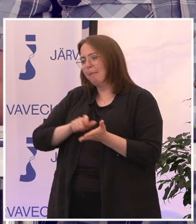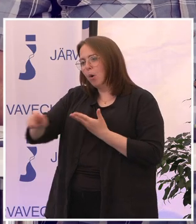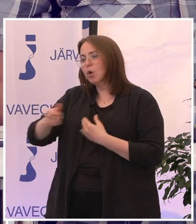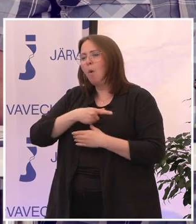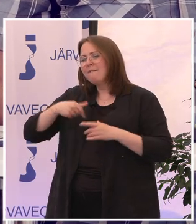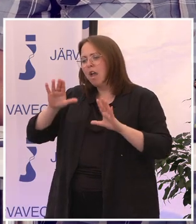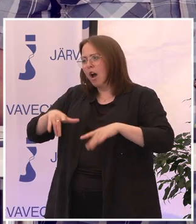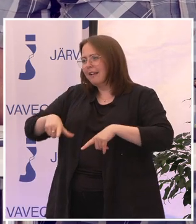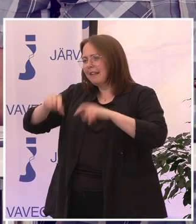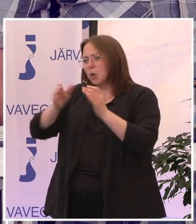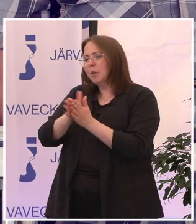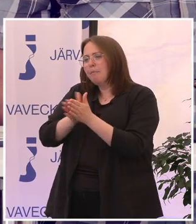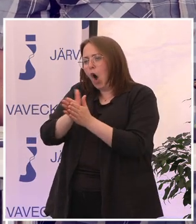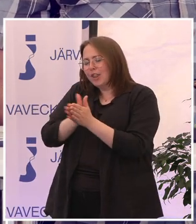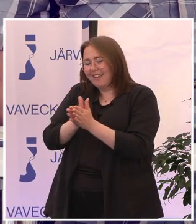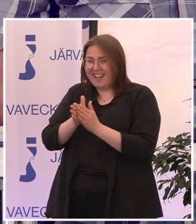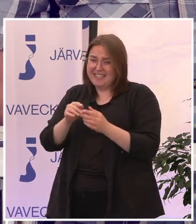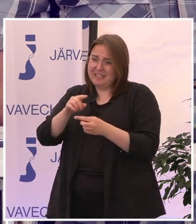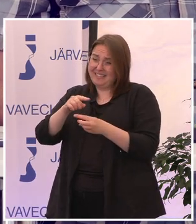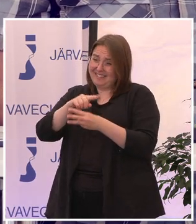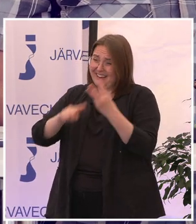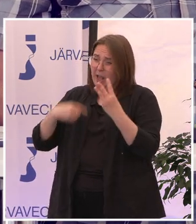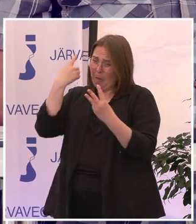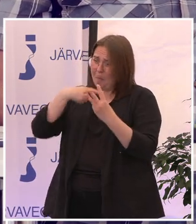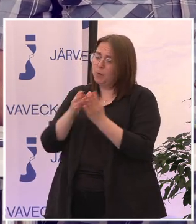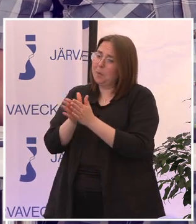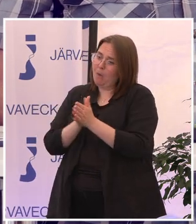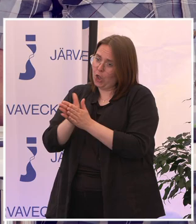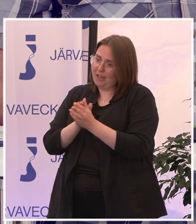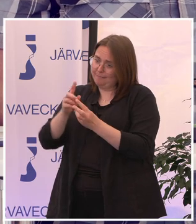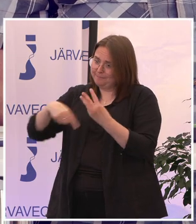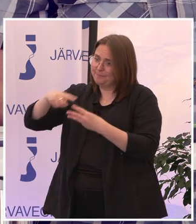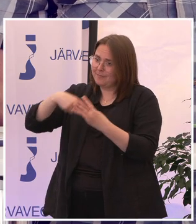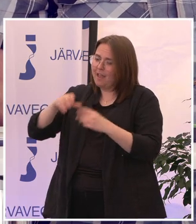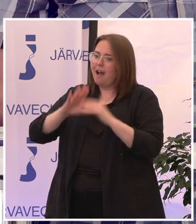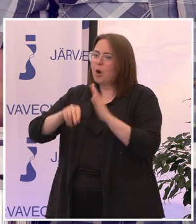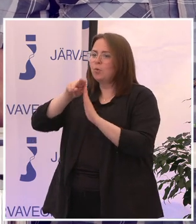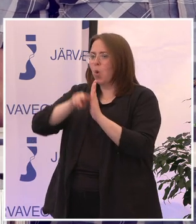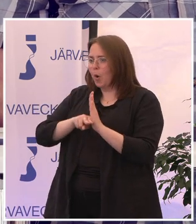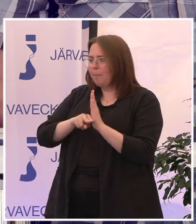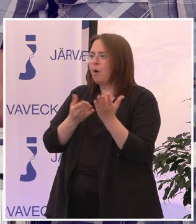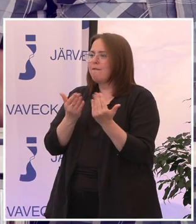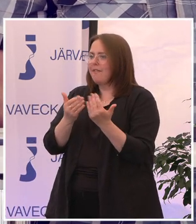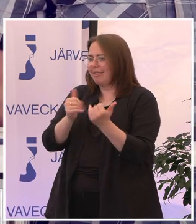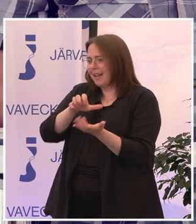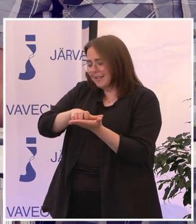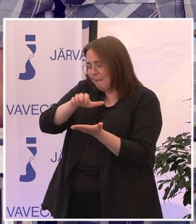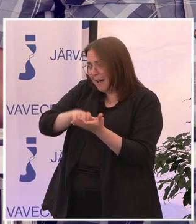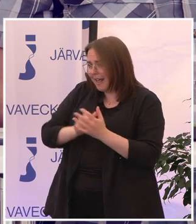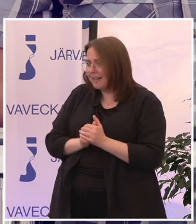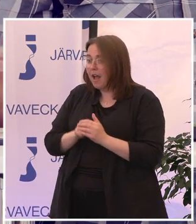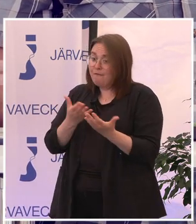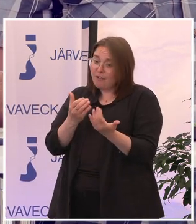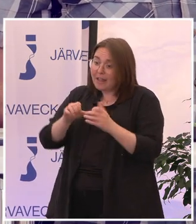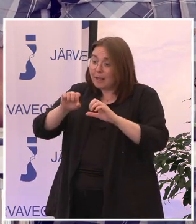Vi identifierar utmaningar, framförallt tre stora huvudutmaningar. Det handlar om normer och förväntningar i samhället på att